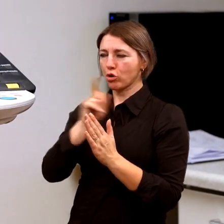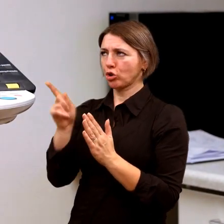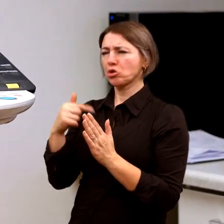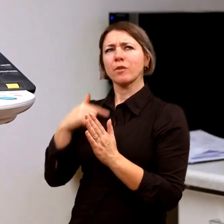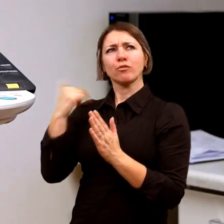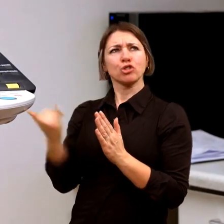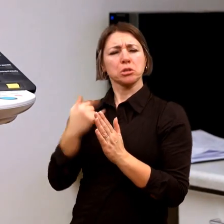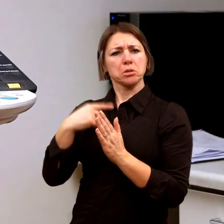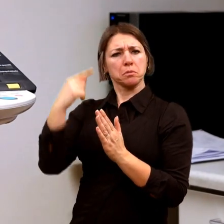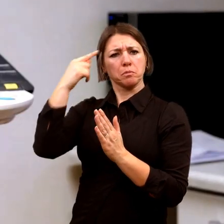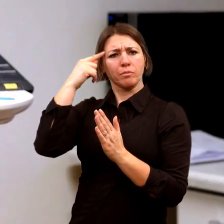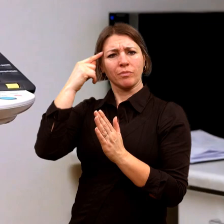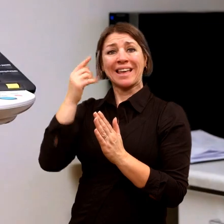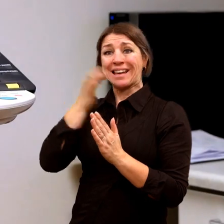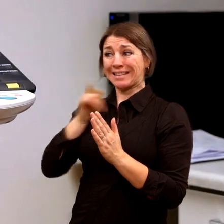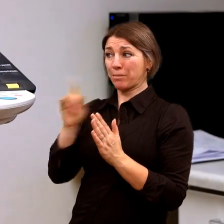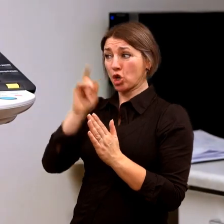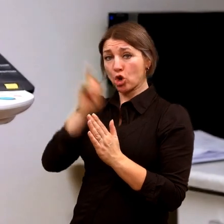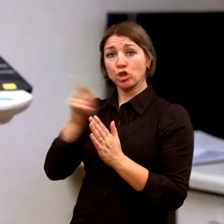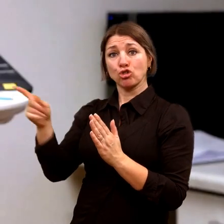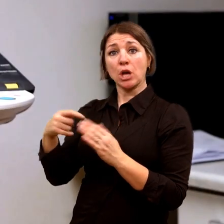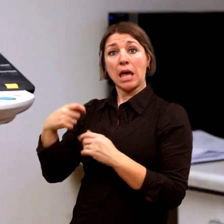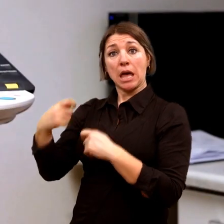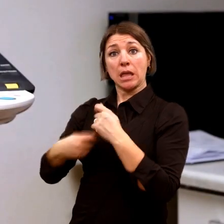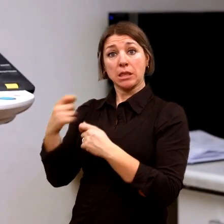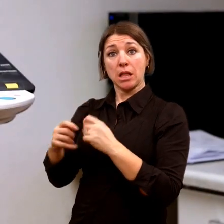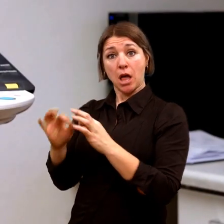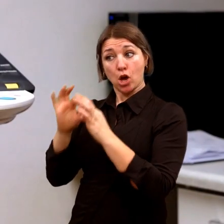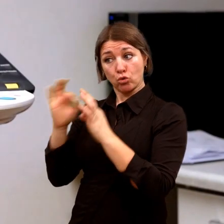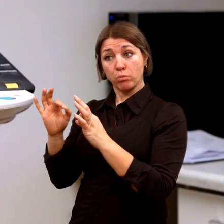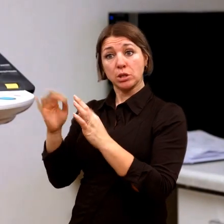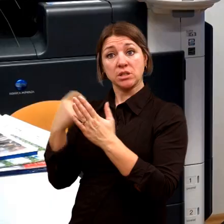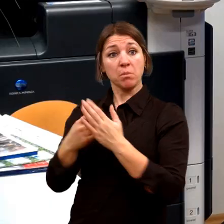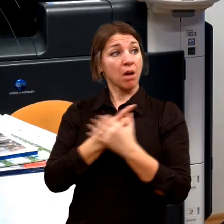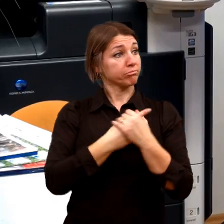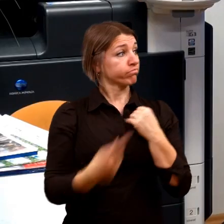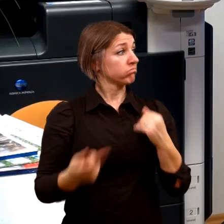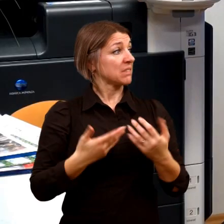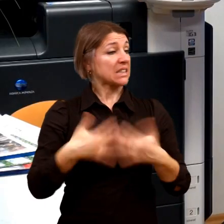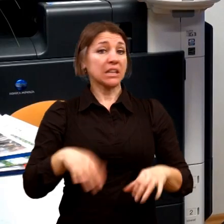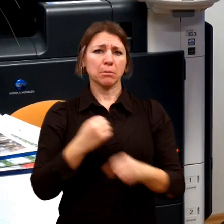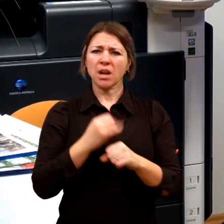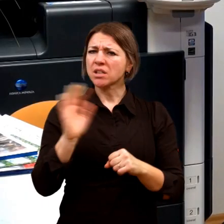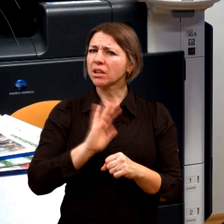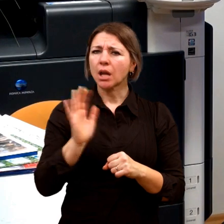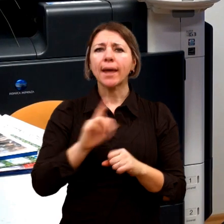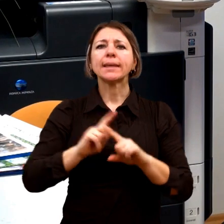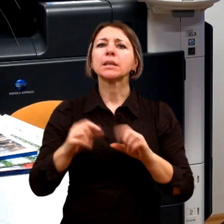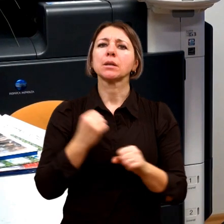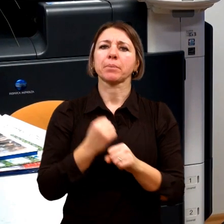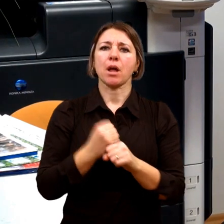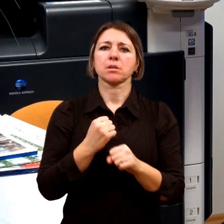když rodiče to budou udělat dobře, tak já se nebojím, že bych neměl práci. To ne, ale je to práce jiná.